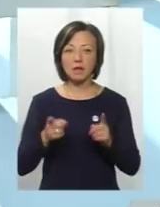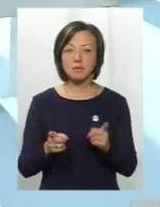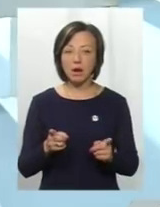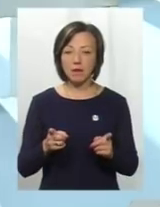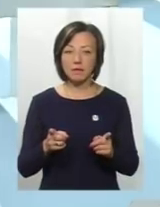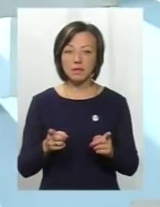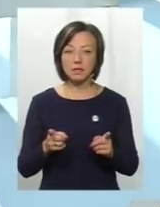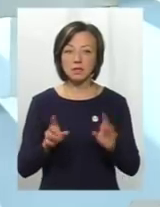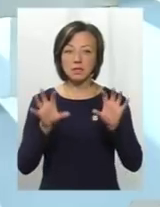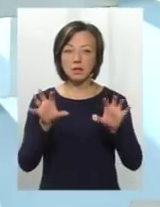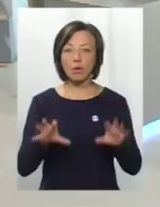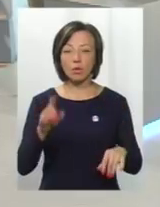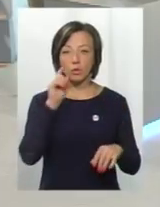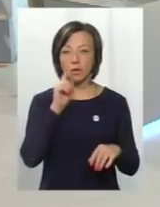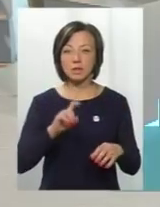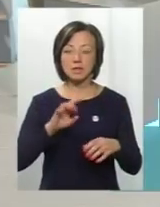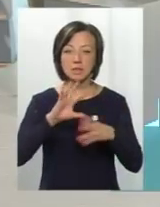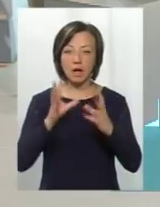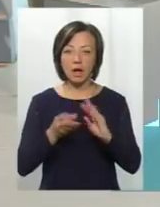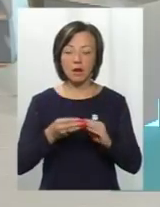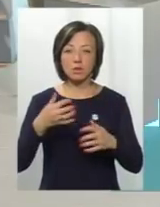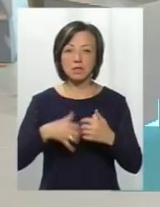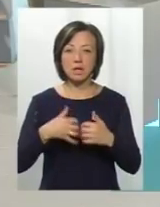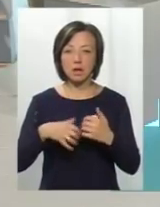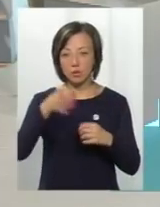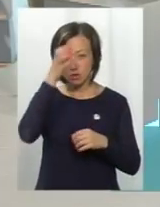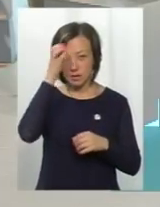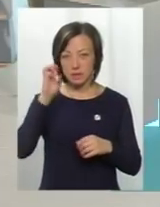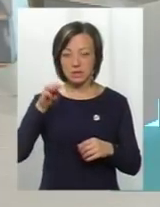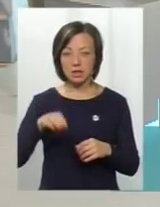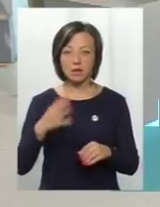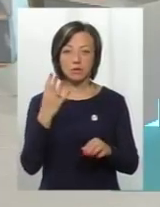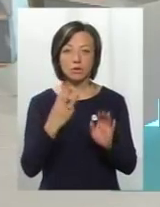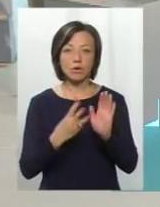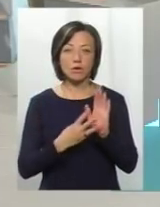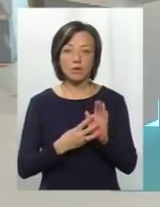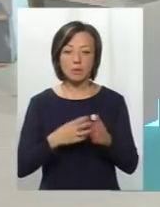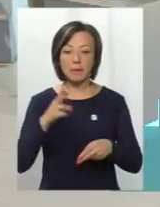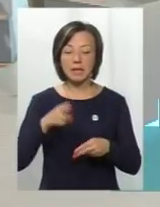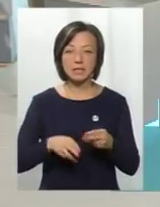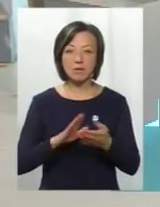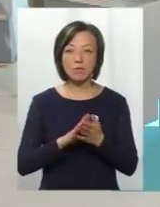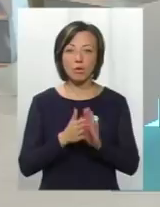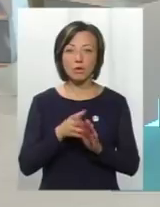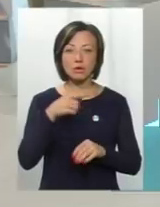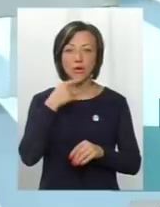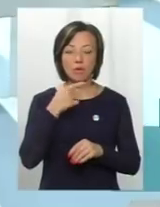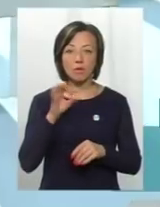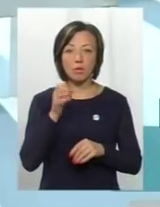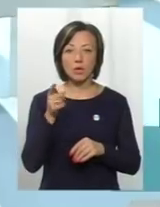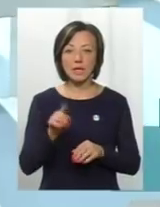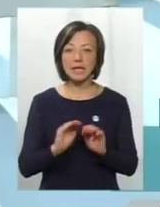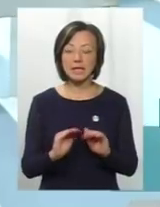закон України про загальну середню освіту, саме стаття 48 прикінцевих положень, нам говорить про те, що, як сказав Олег Іванович,